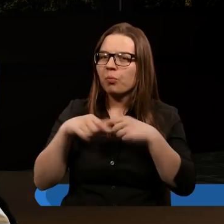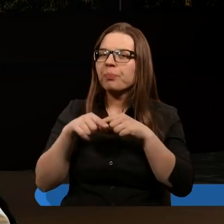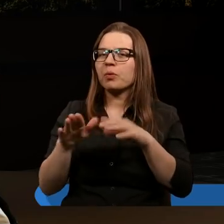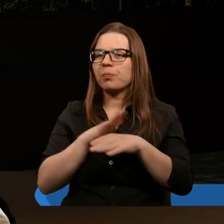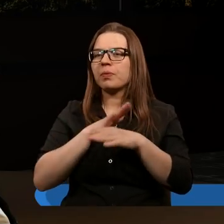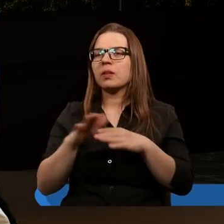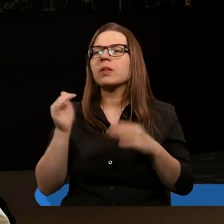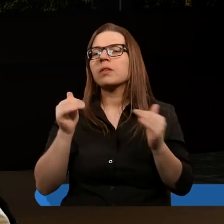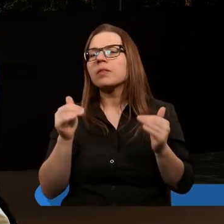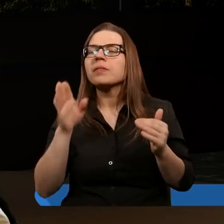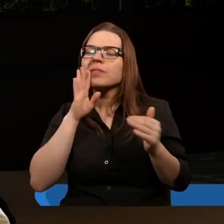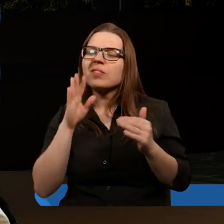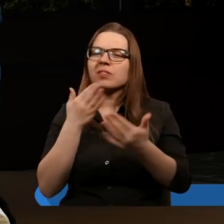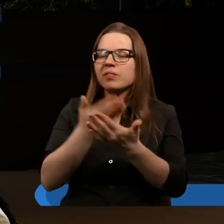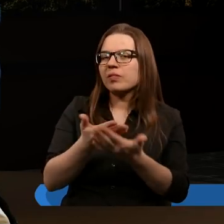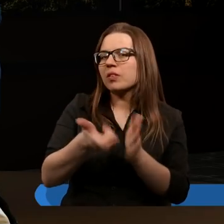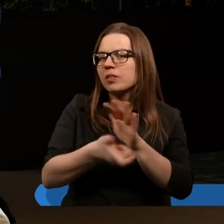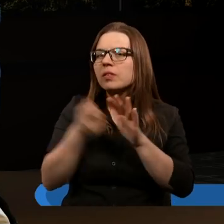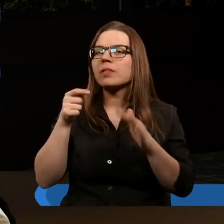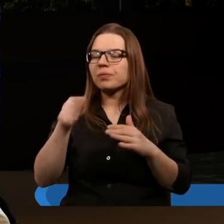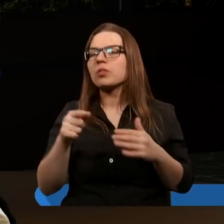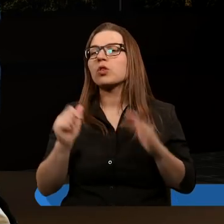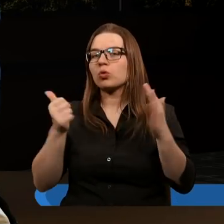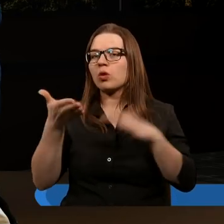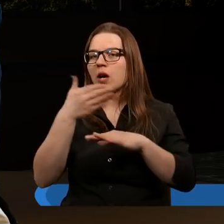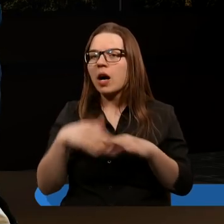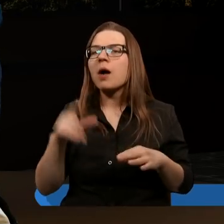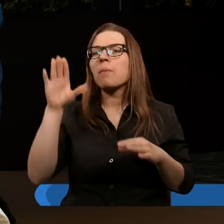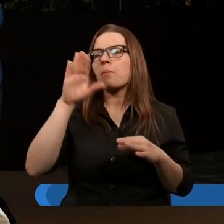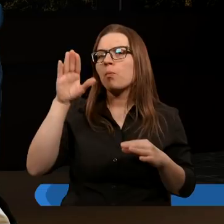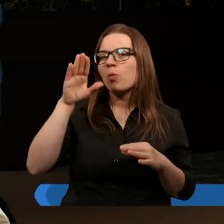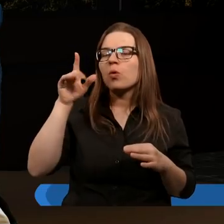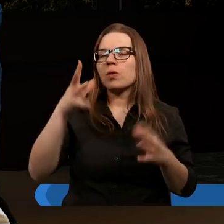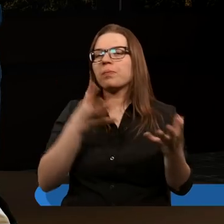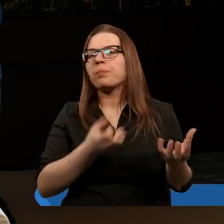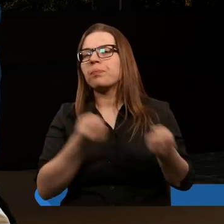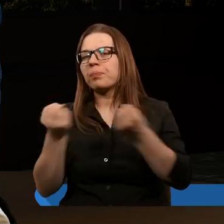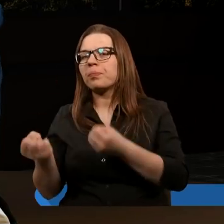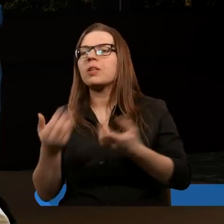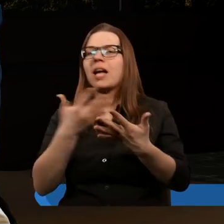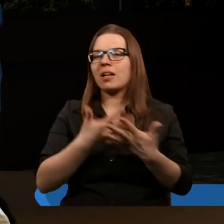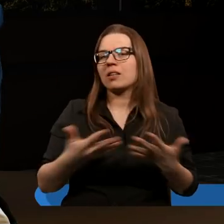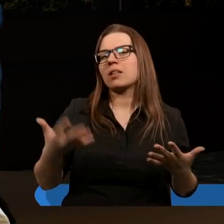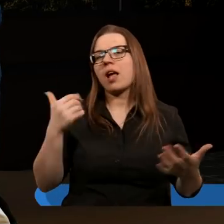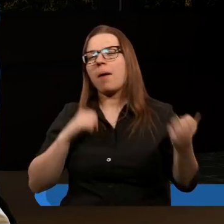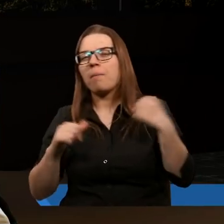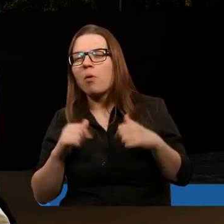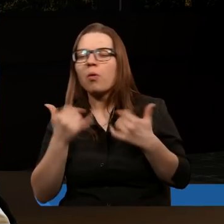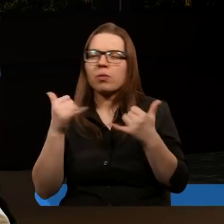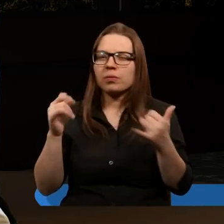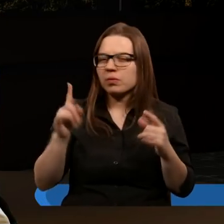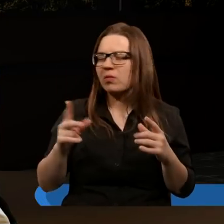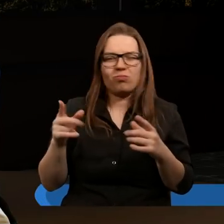wysnuć taki wniosek, czytając szósty rozdział, że Pan Bóg przynosi na ziemię niepokój i burzę.